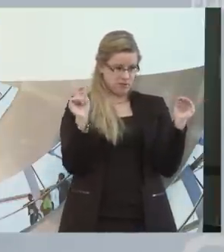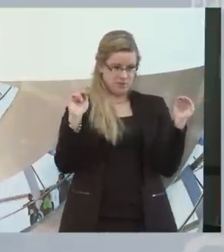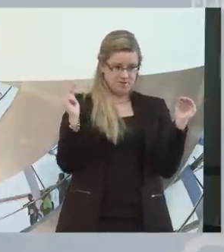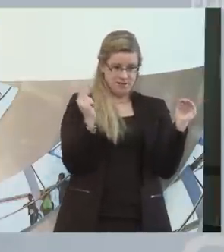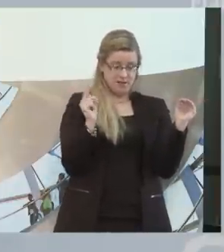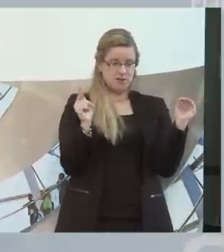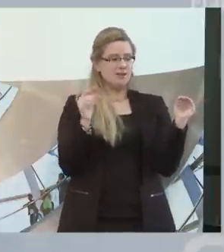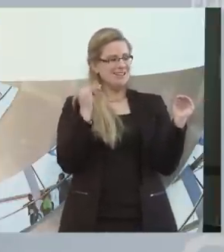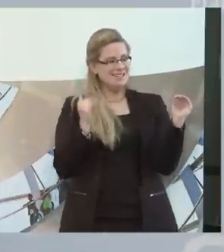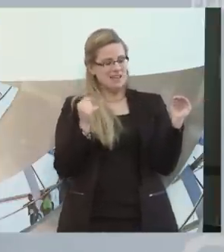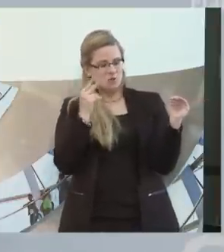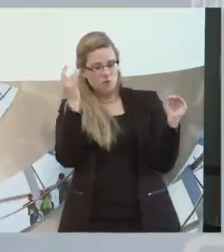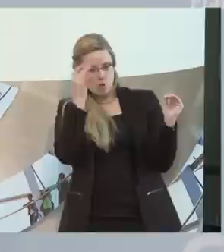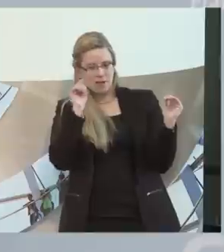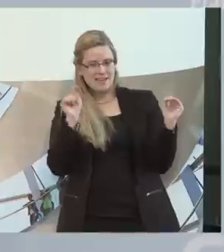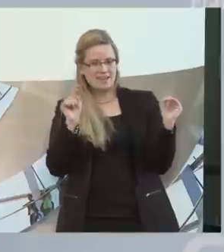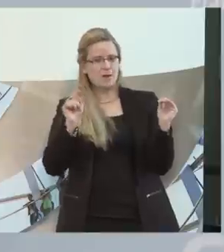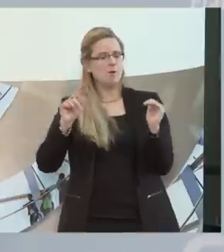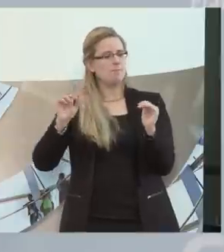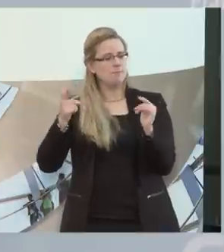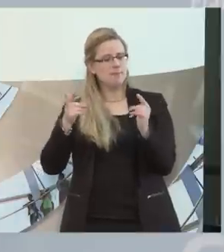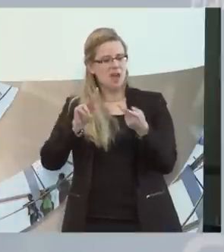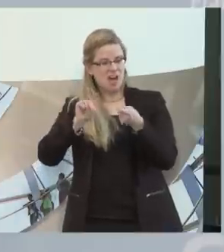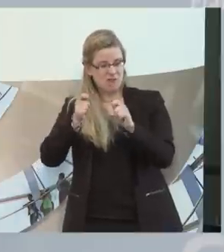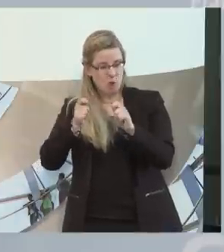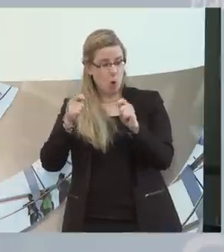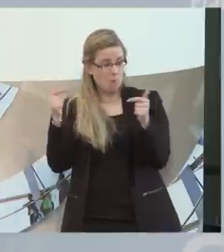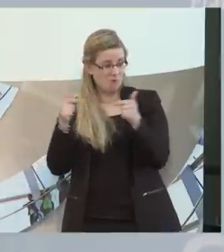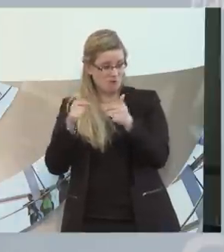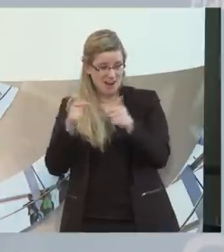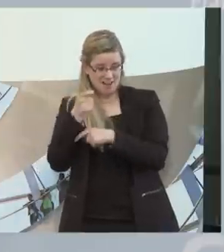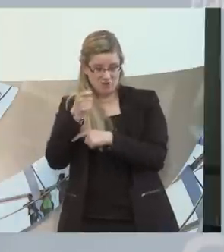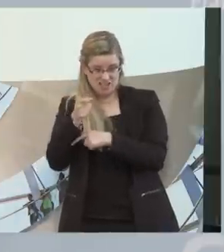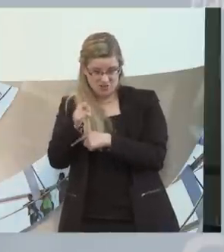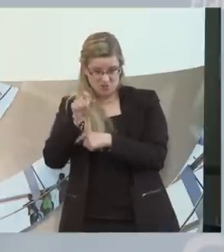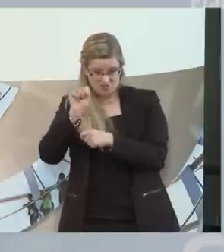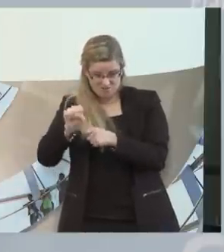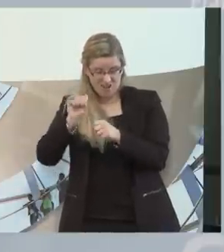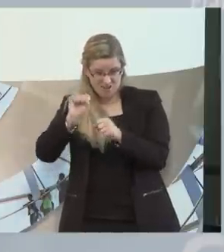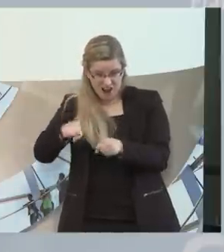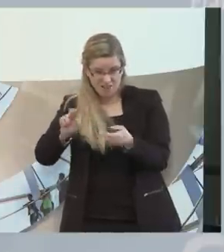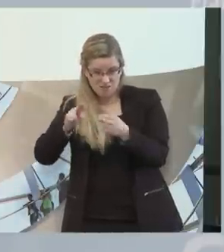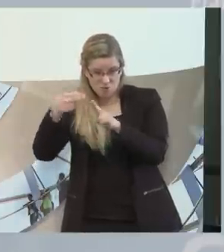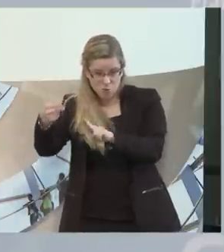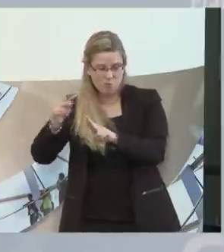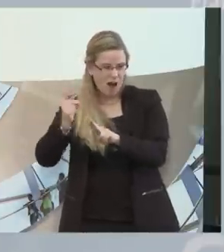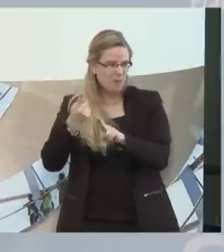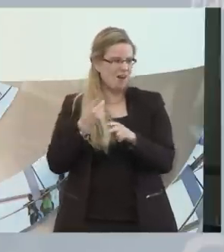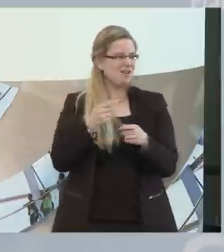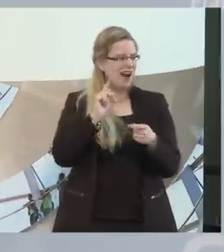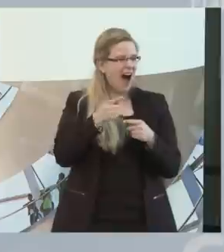ja, kann man da die vollen Leistungen der Pflegeversicherung geben? Das ist auch ein bisschen eine Kostenaufteilung zwischen unterschiedlichen